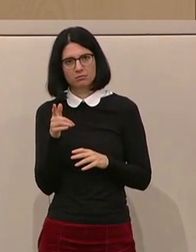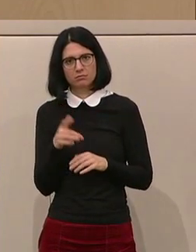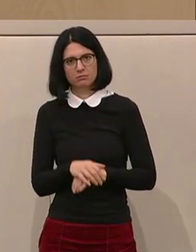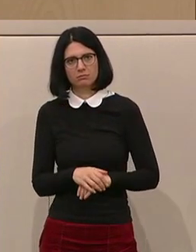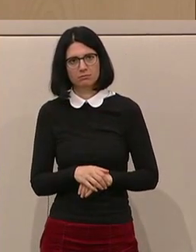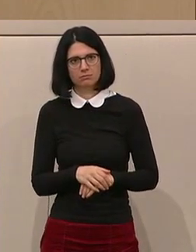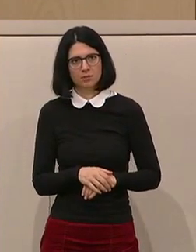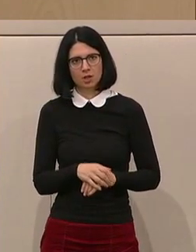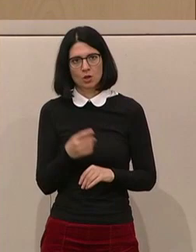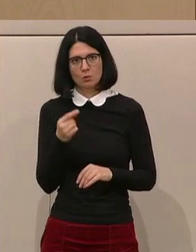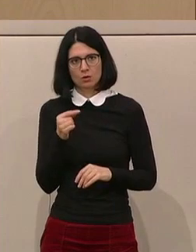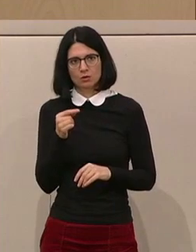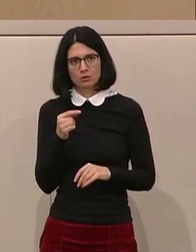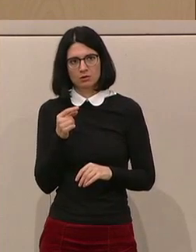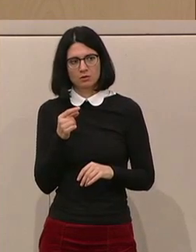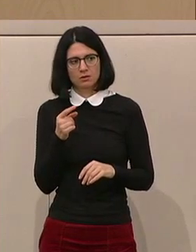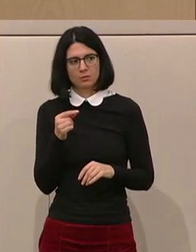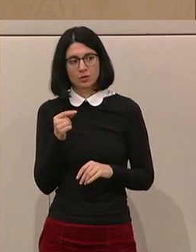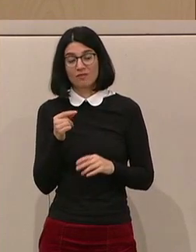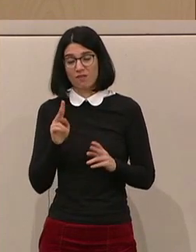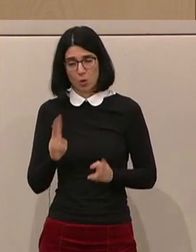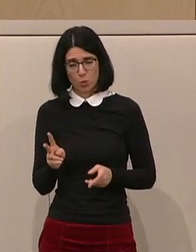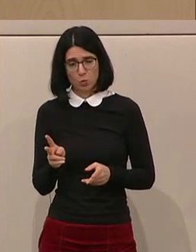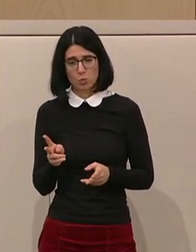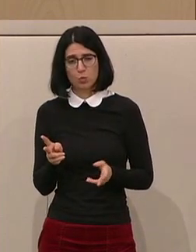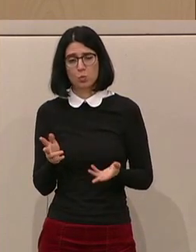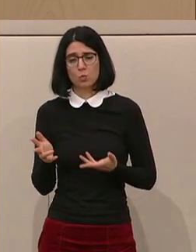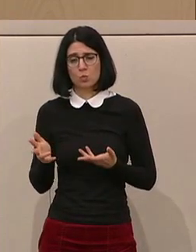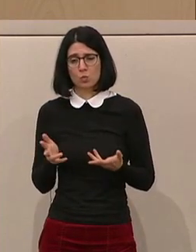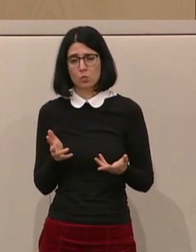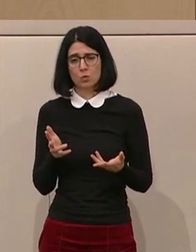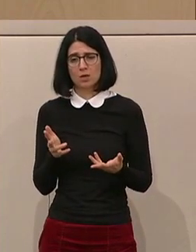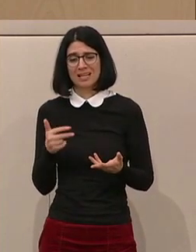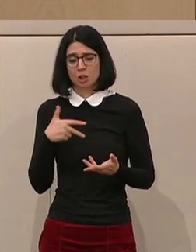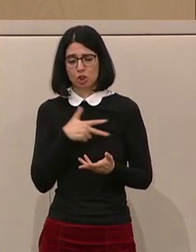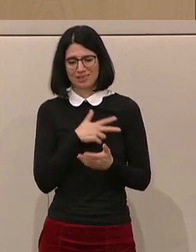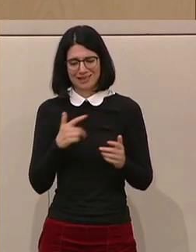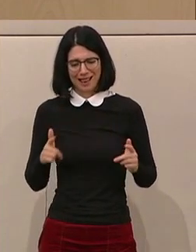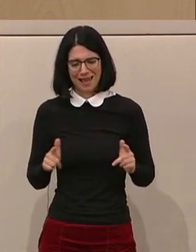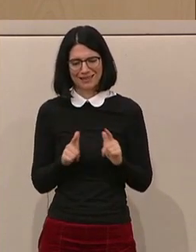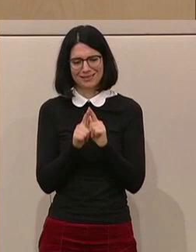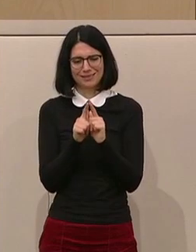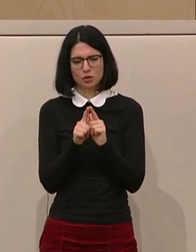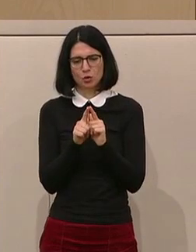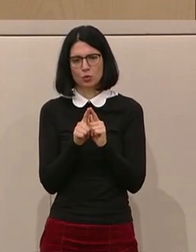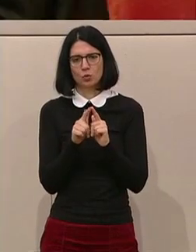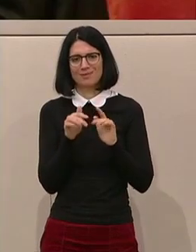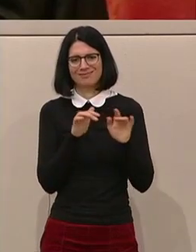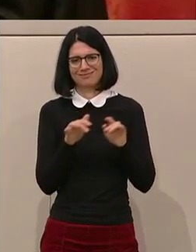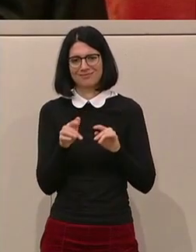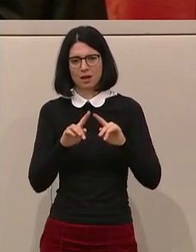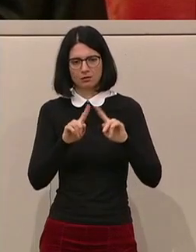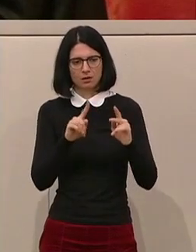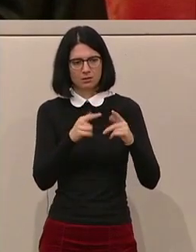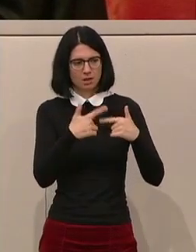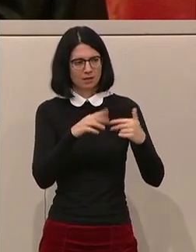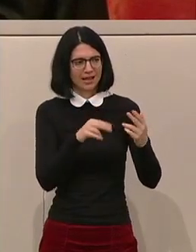gewählt wurde. Weil hier wurden die Sozialleistungen an die Leistungen des anderen